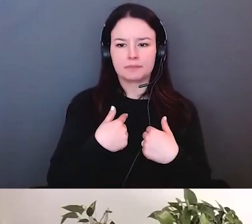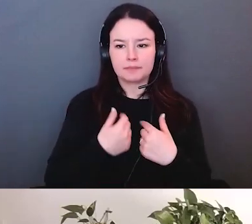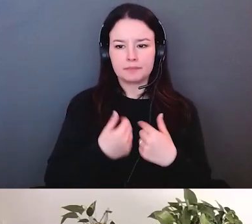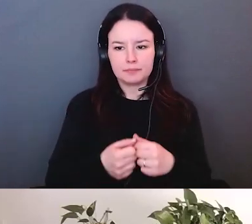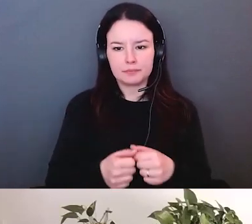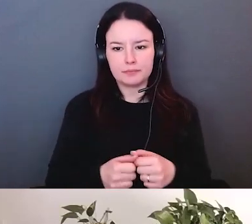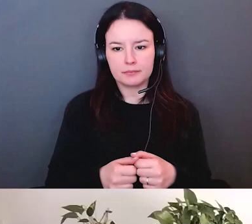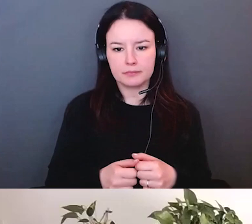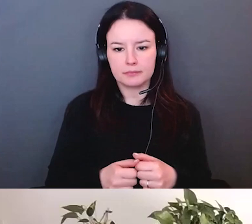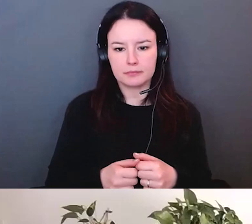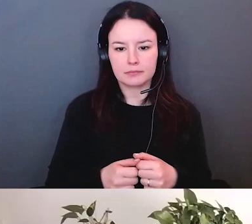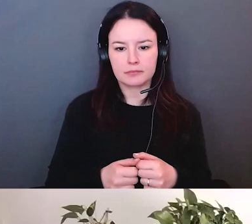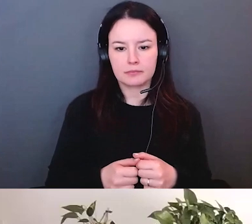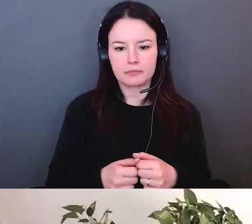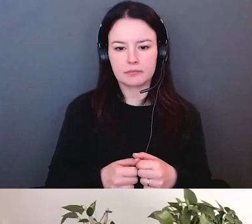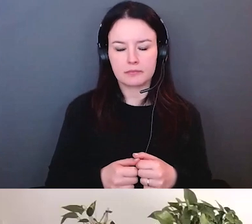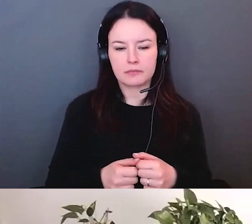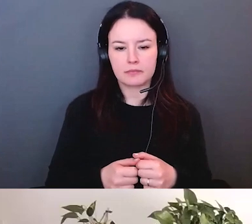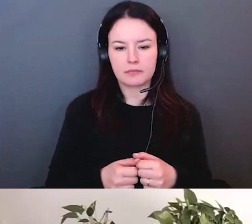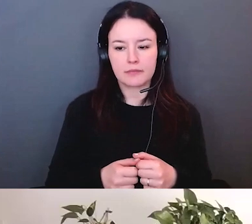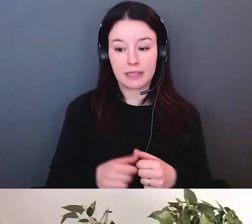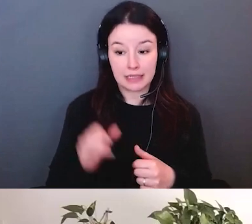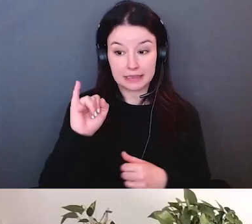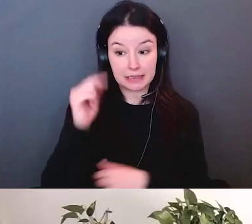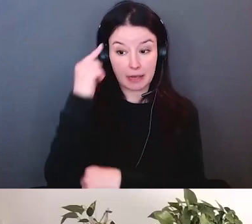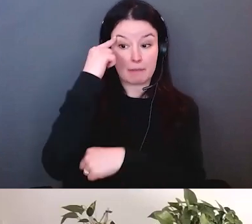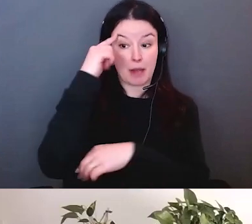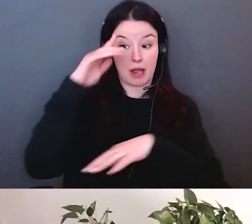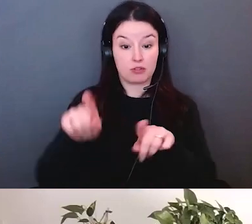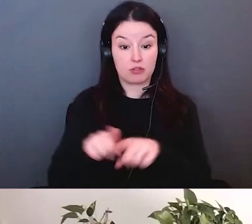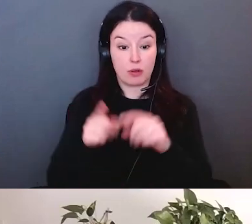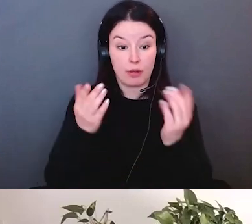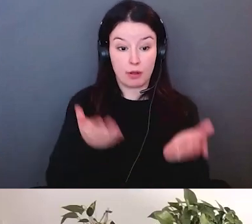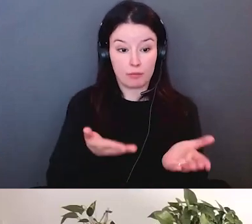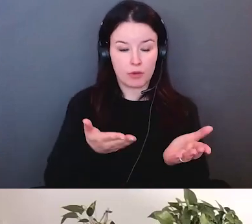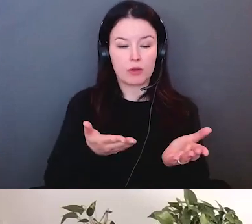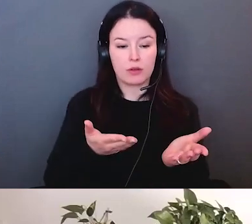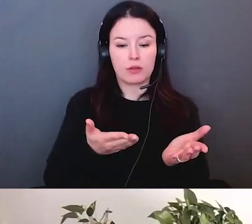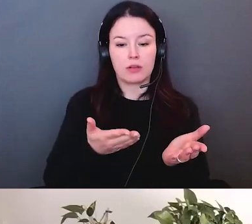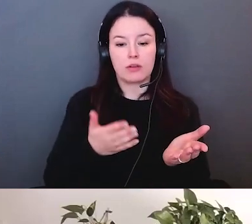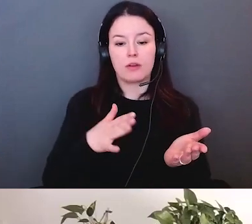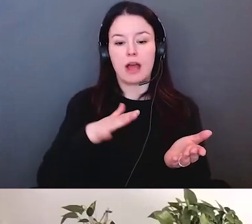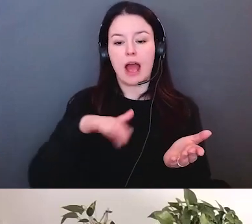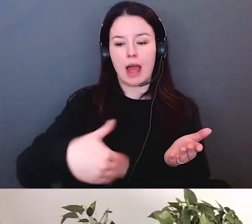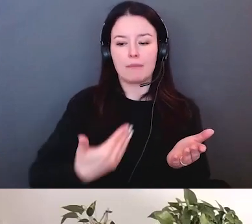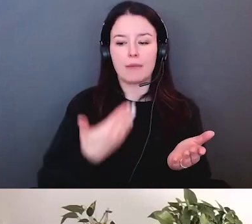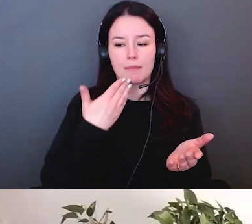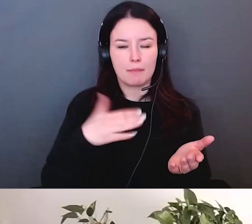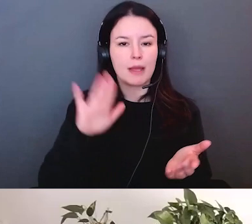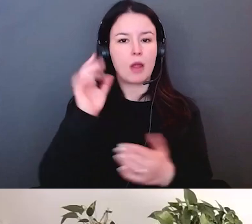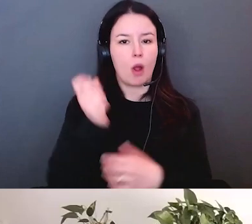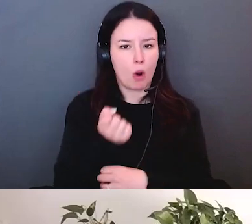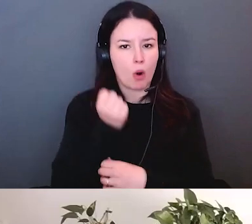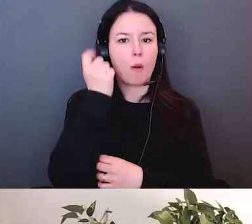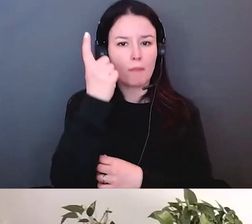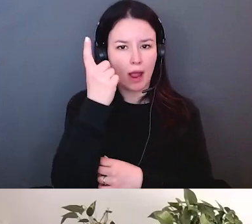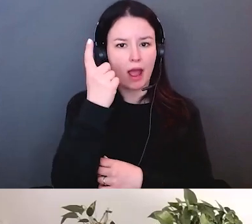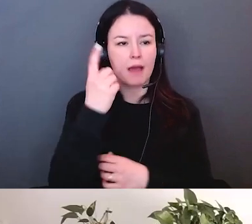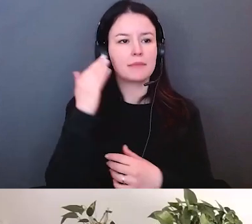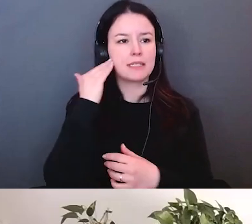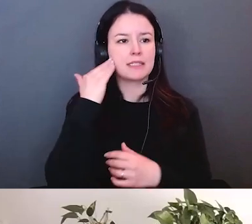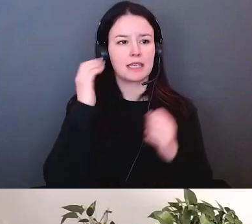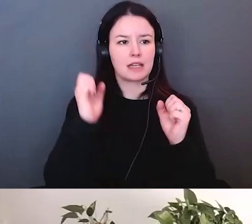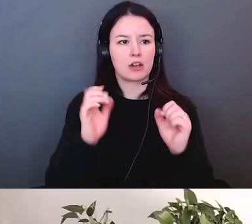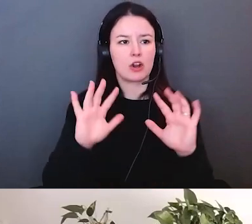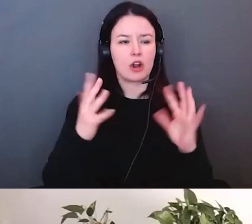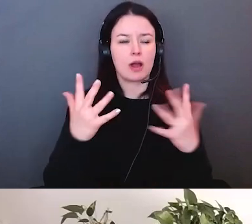arriver à comprendre comment utiliser cela bien afin de vivre de longues vies et lorsqu'il a dit cela